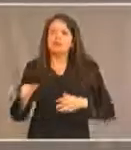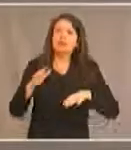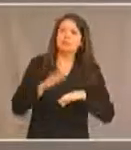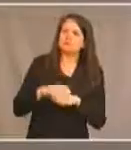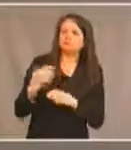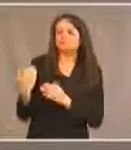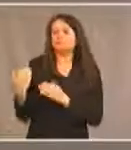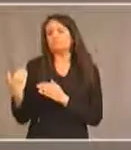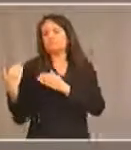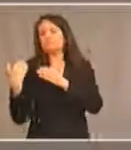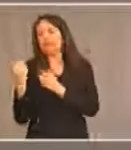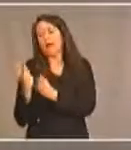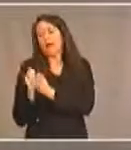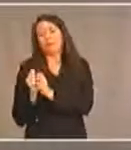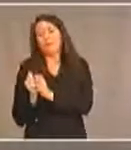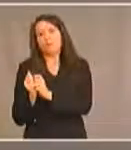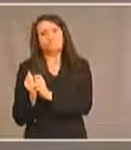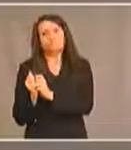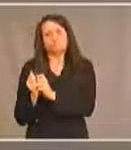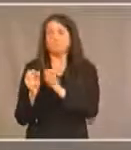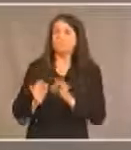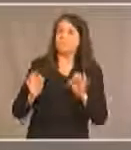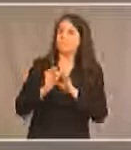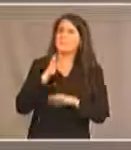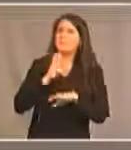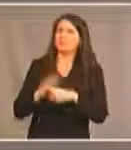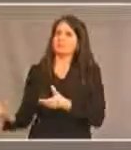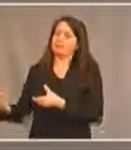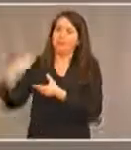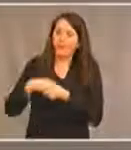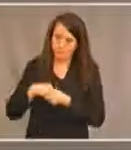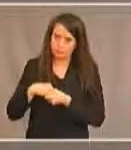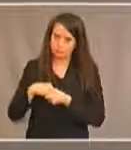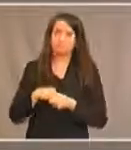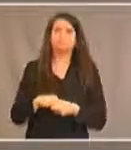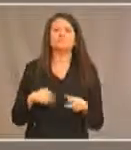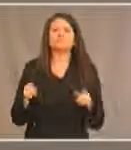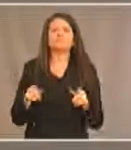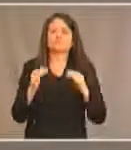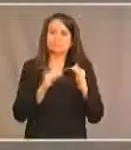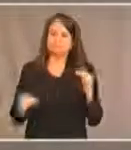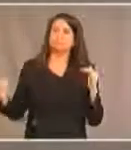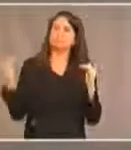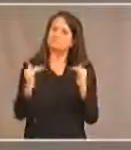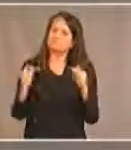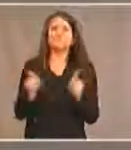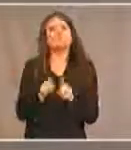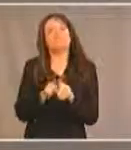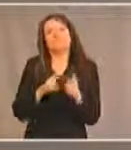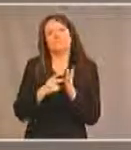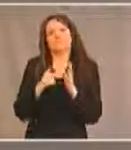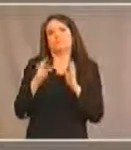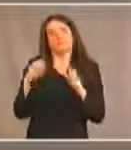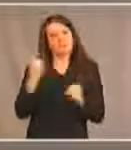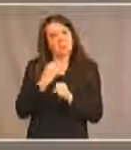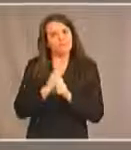devoir d'accommoder, mais bien maintenant de parler d'inclusion. Comme vous pouvez vous l'imaginer, la tâche est